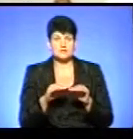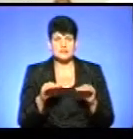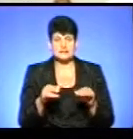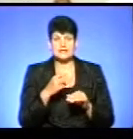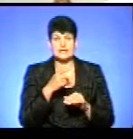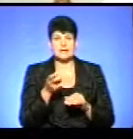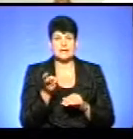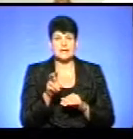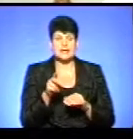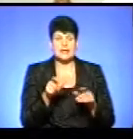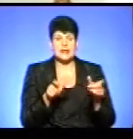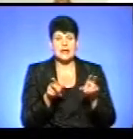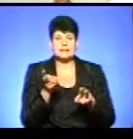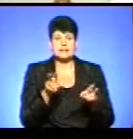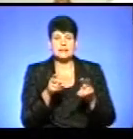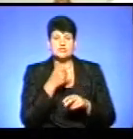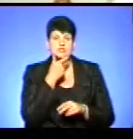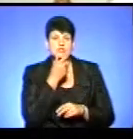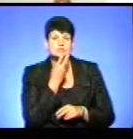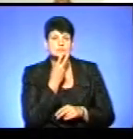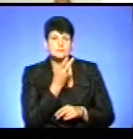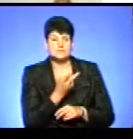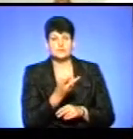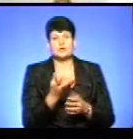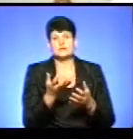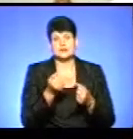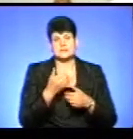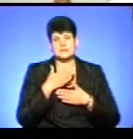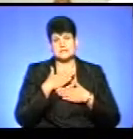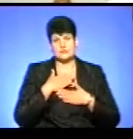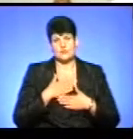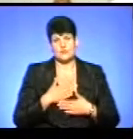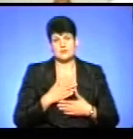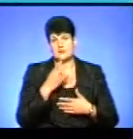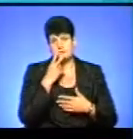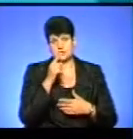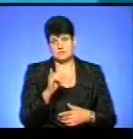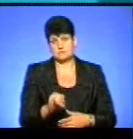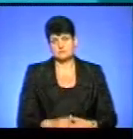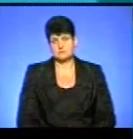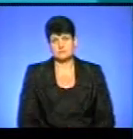врядачі, які приходять подивитися на цікаве дійство, получали тільки естетичне задоволення, а бачили якогось там негативу.